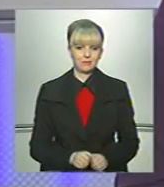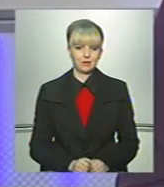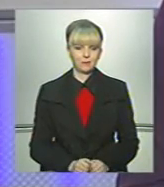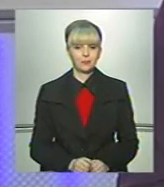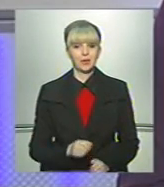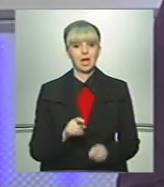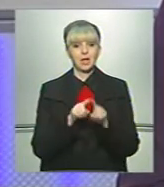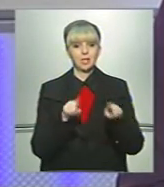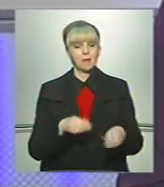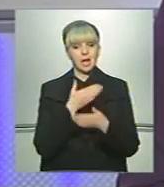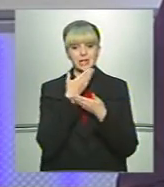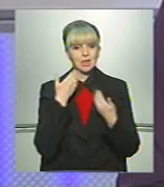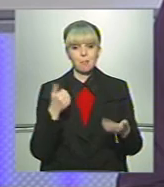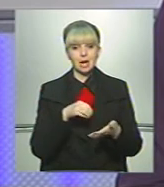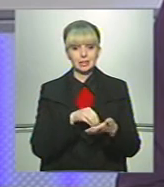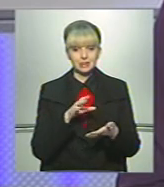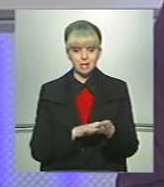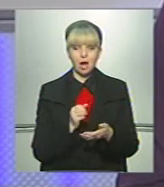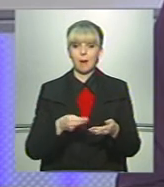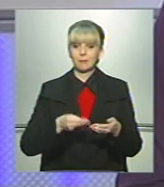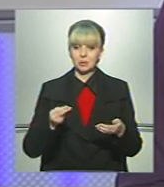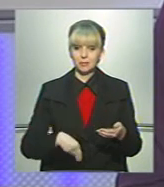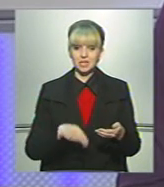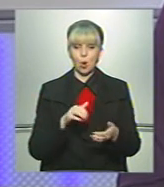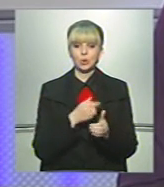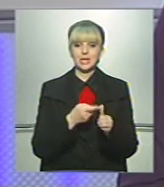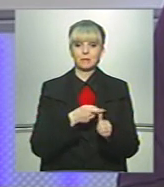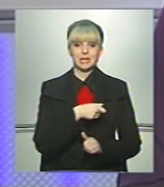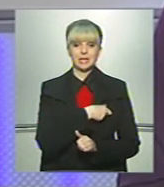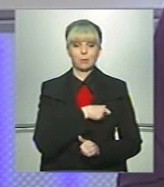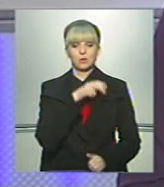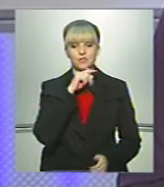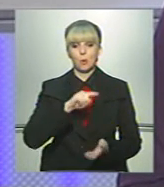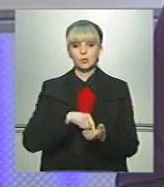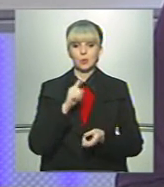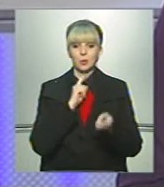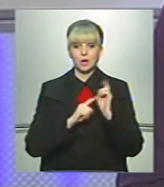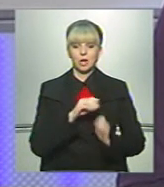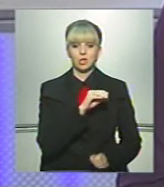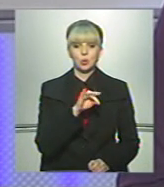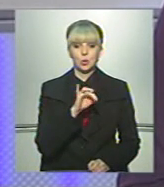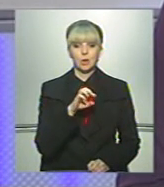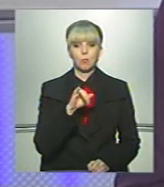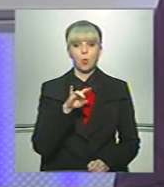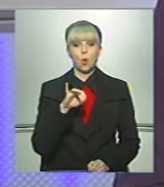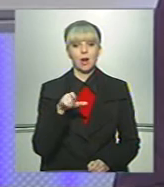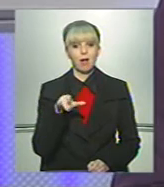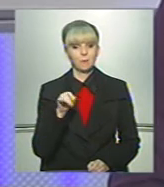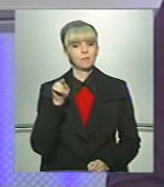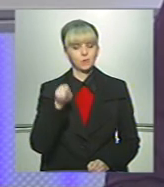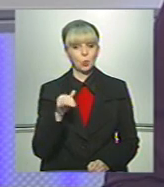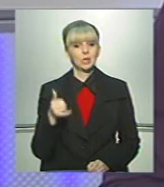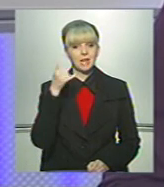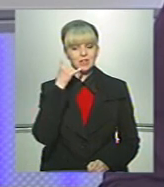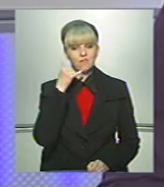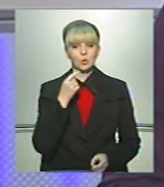На буклеті немає вихідних даних, а підписали його від імені депутата Чернівецької міської ради Юрія Буреге. Проте той у